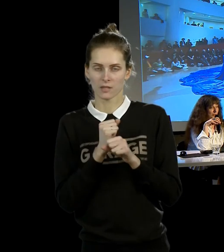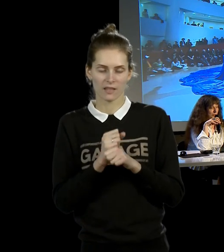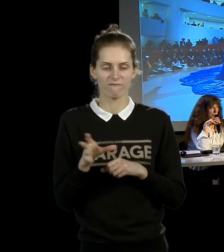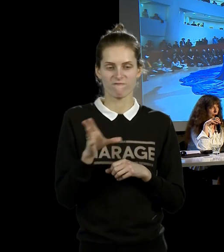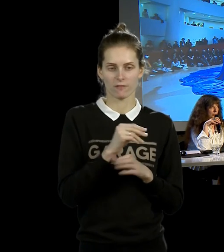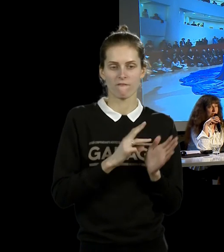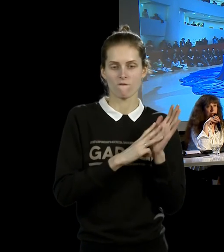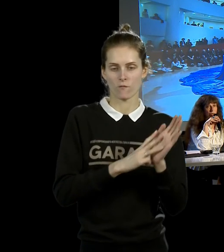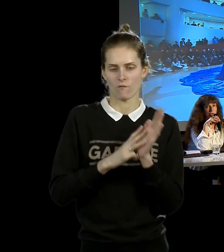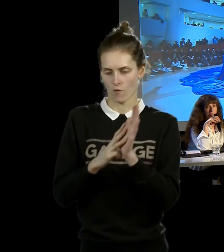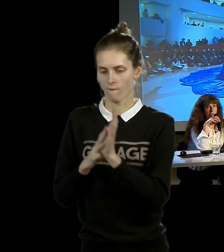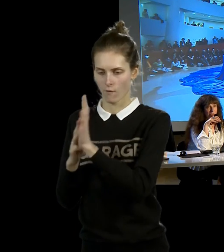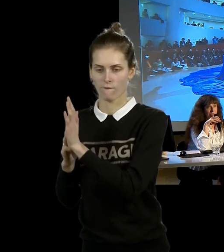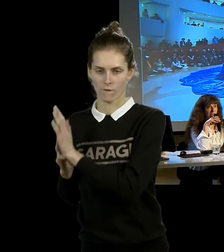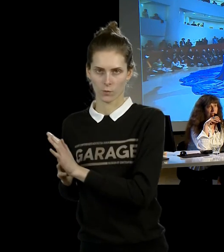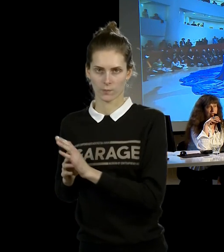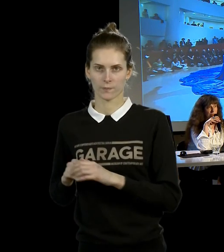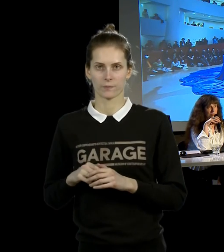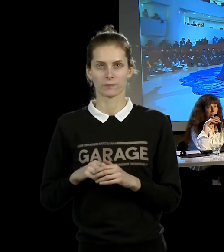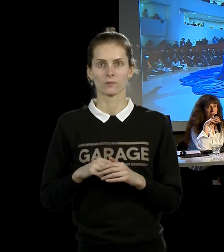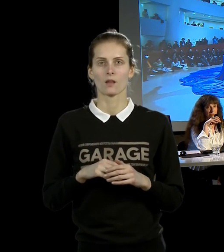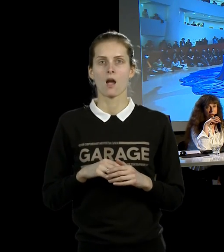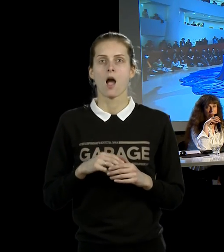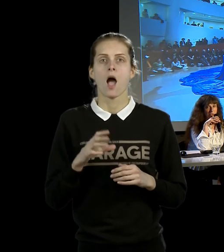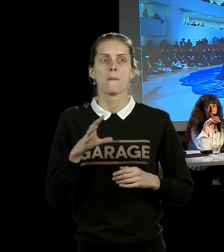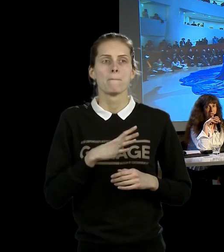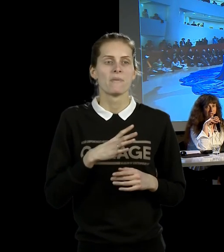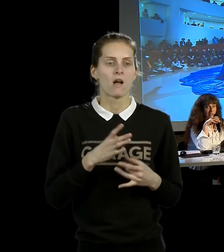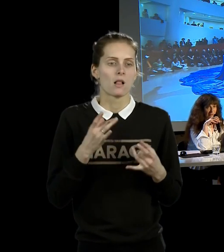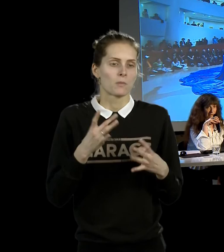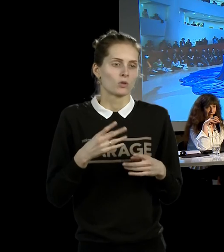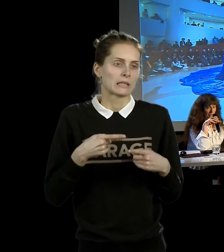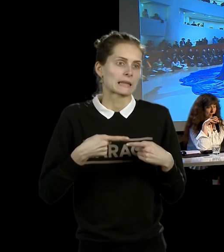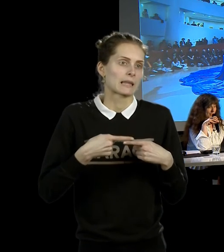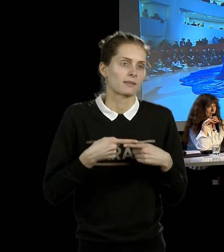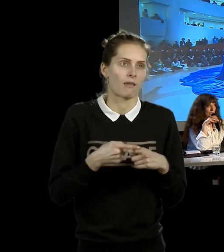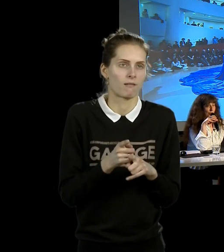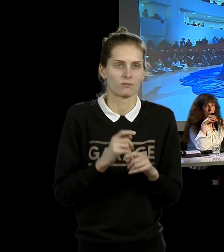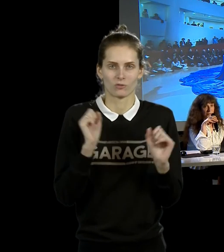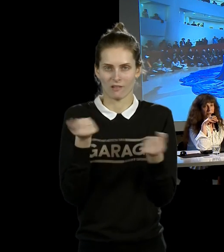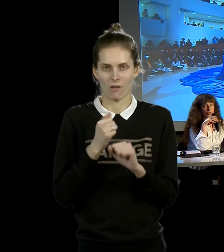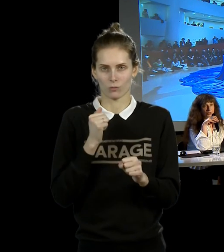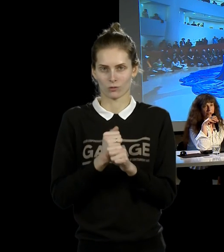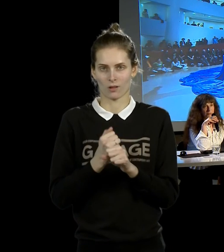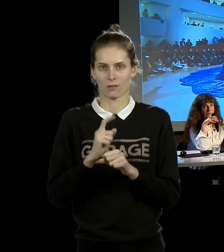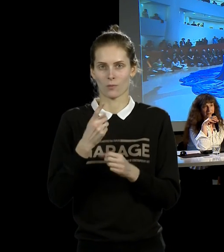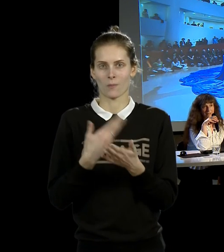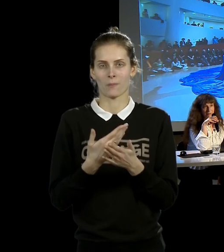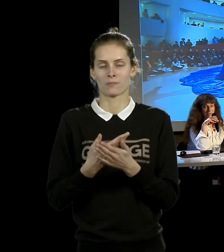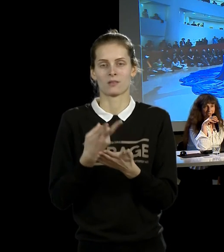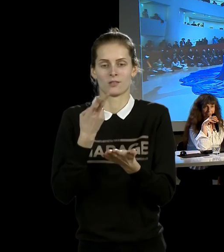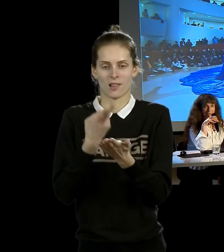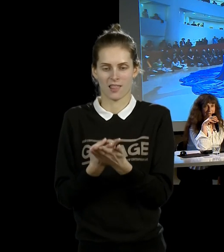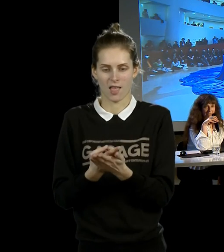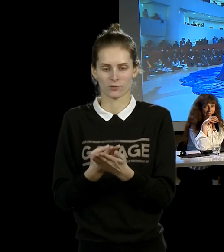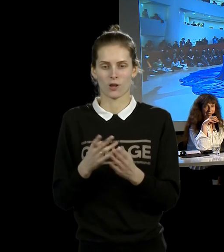Перформанс, причем это в некоторых случаях было просто технической проблемой, потому что пролежать на этой перформансе Джины Пана, да,